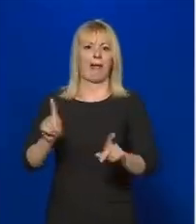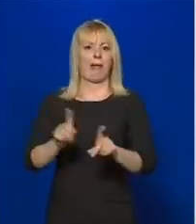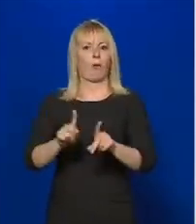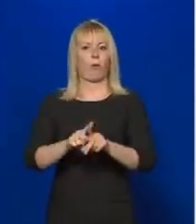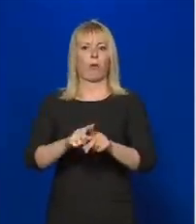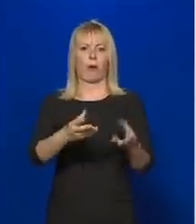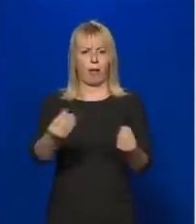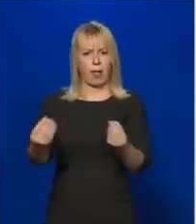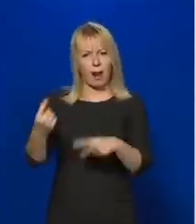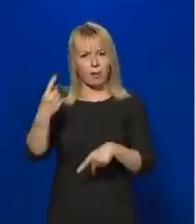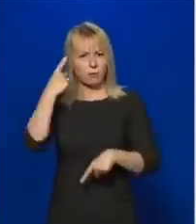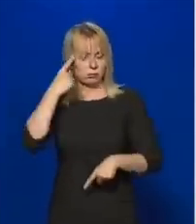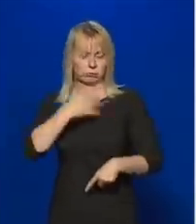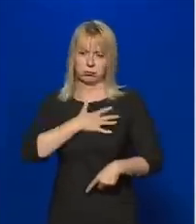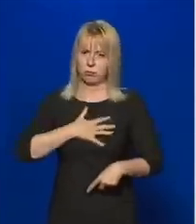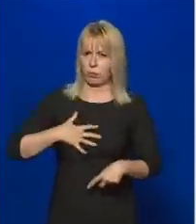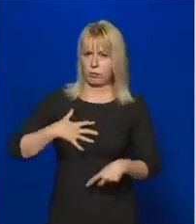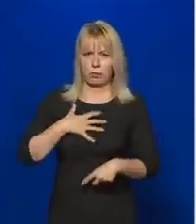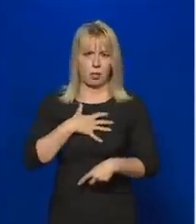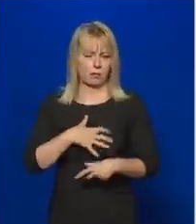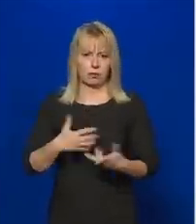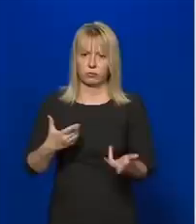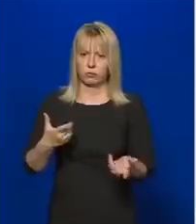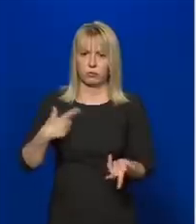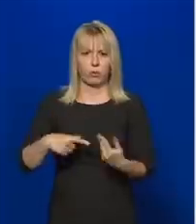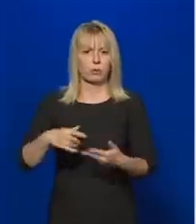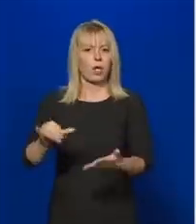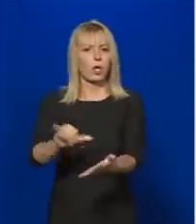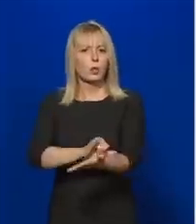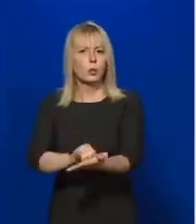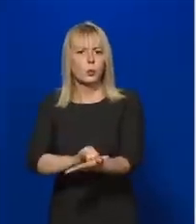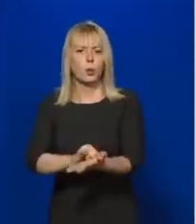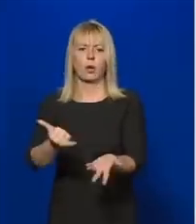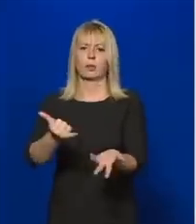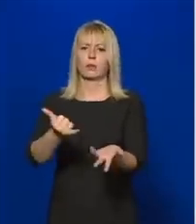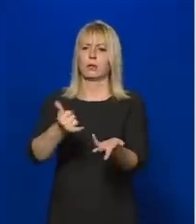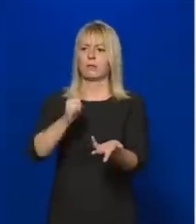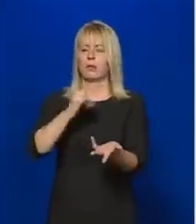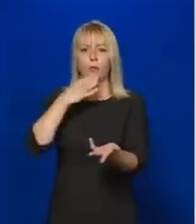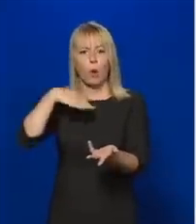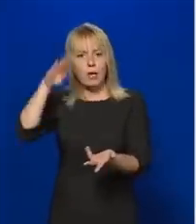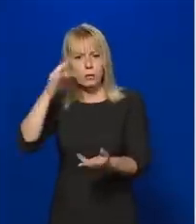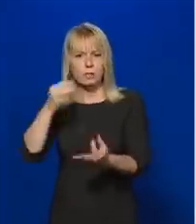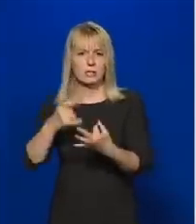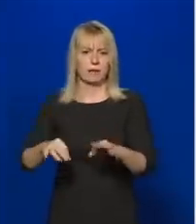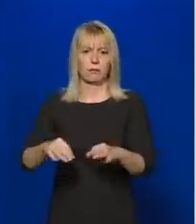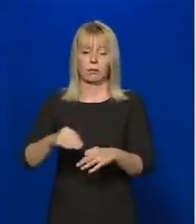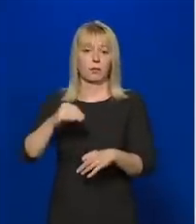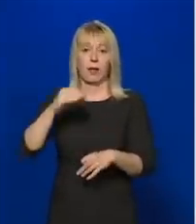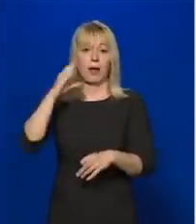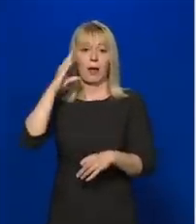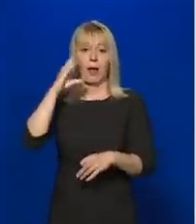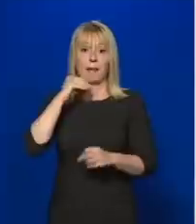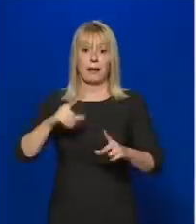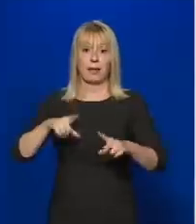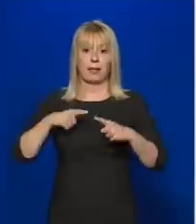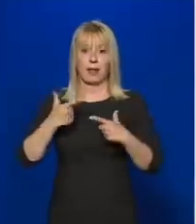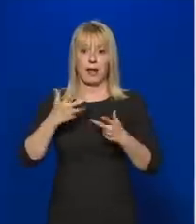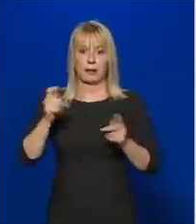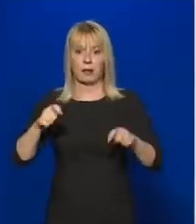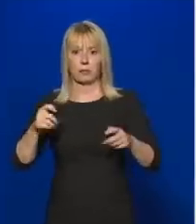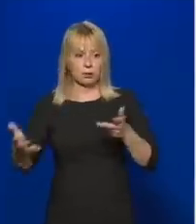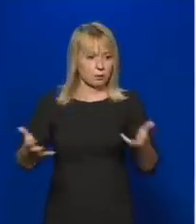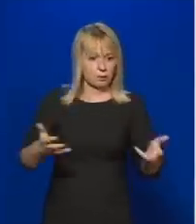ami a létező legborzalmasabb, és amivel New York vagy Olaszország szembesült, ahol emberi életek közül kellett az orvosnak